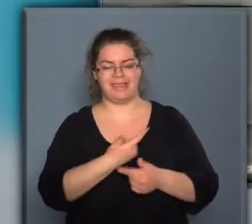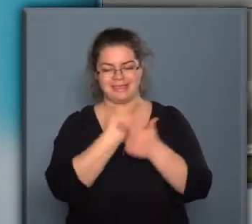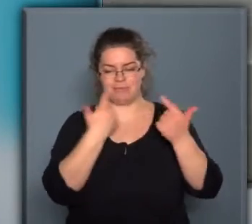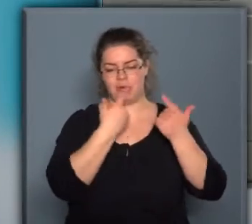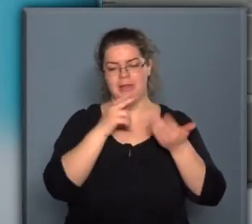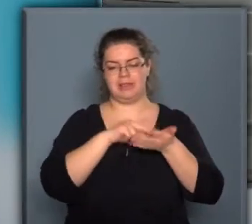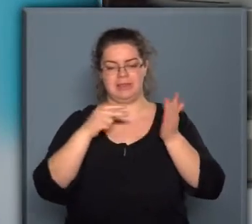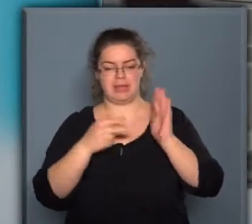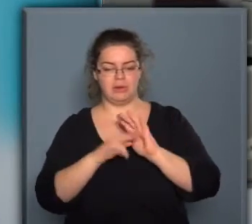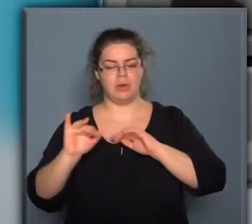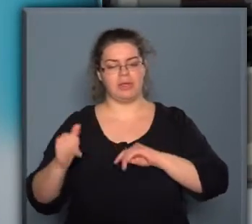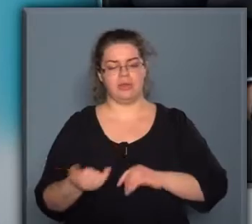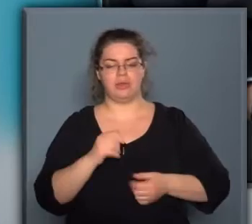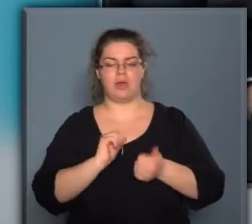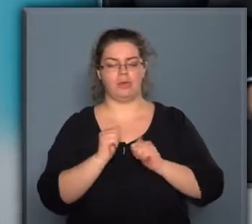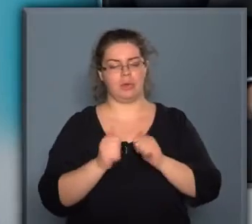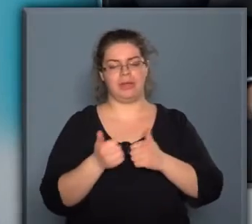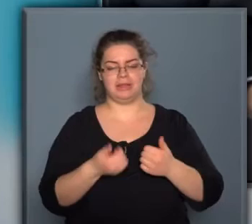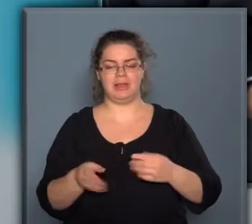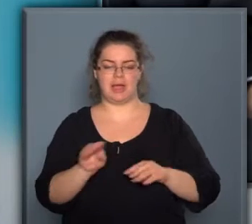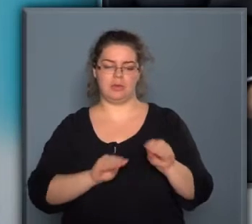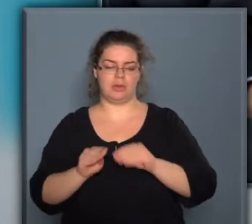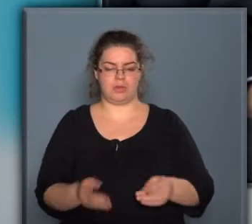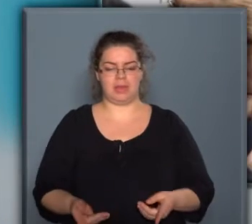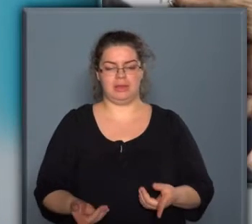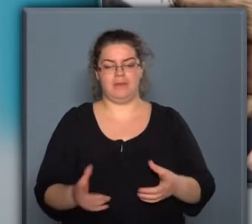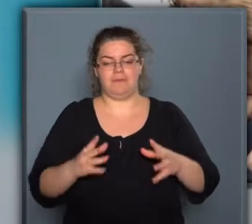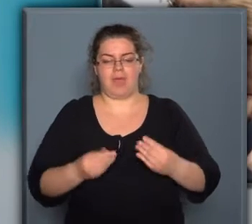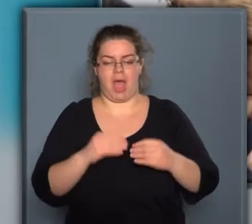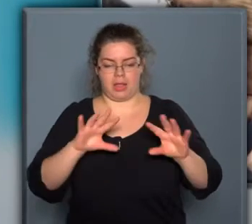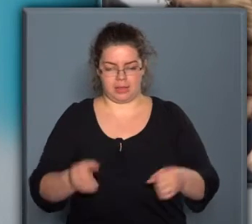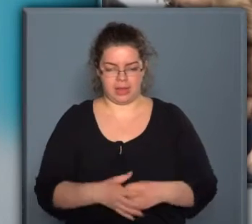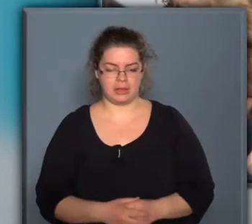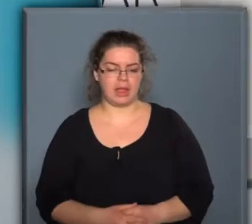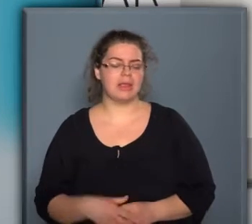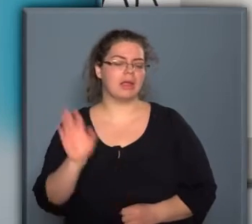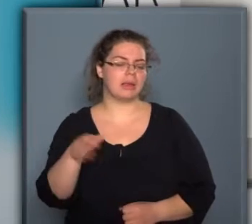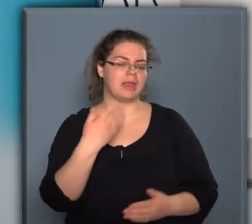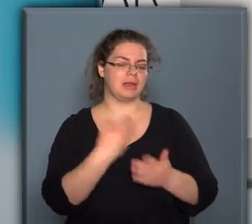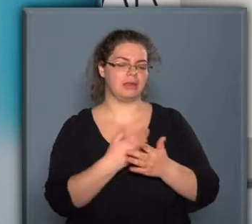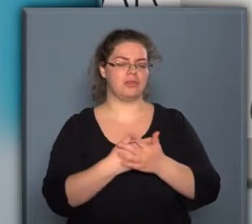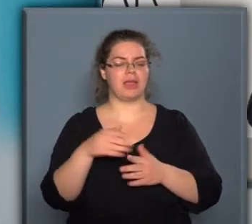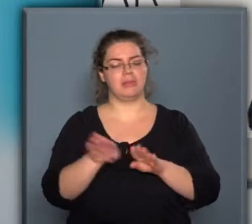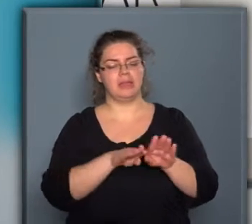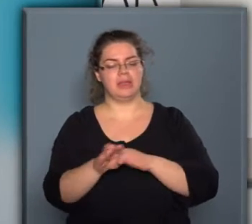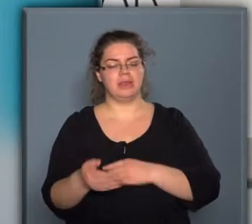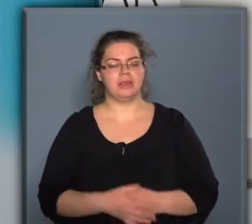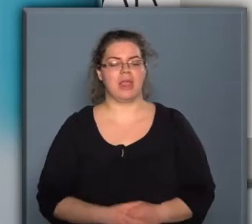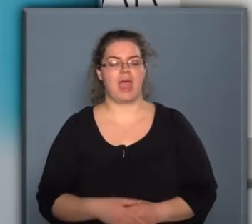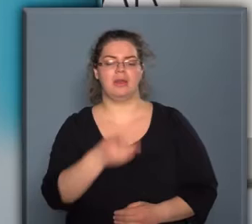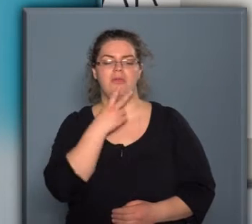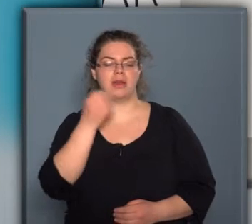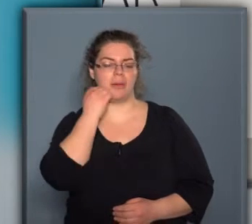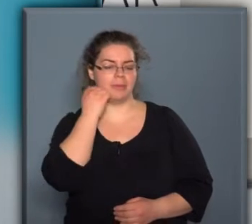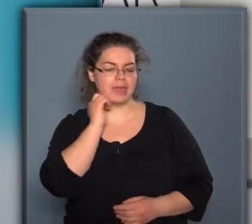információ, technológia és az automatizálás ötvözetével keletkezik. A nemzetgazdasági miniszter Varga Mihály köszöntötte a